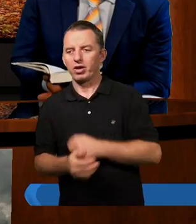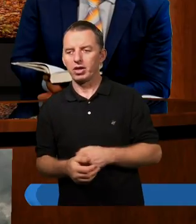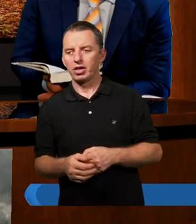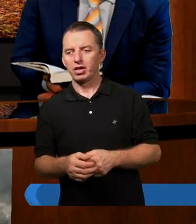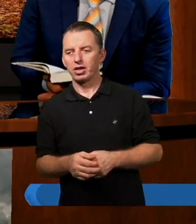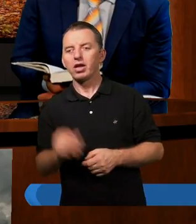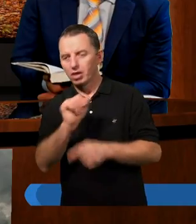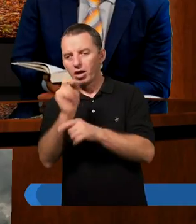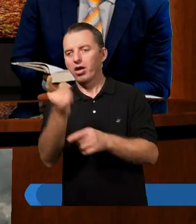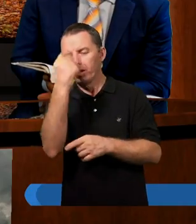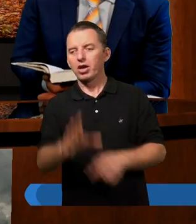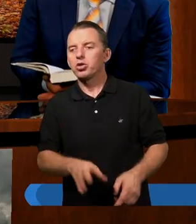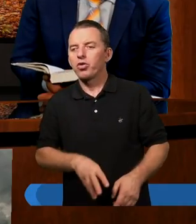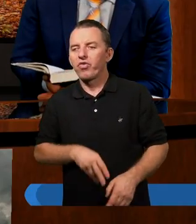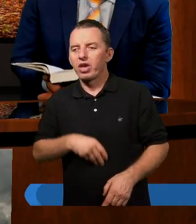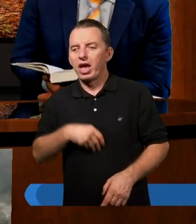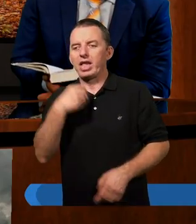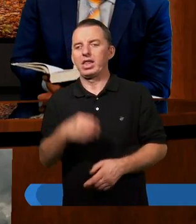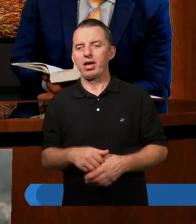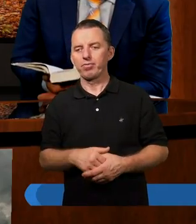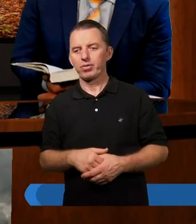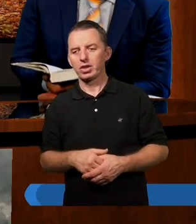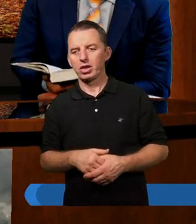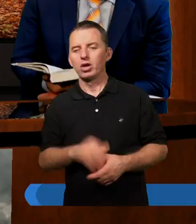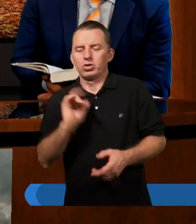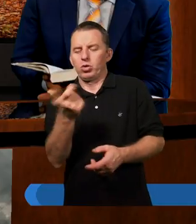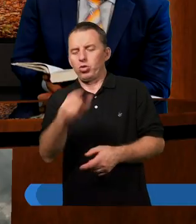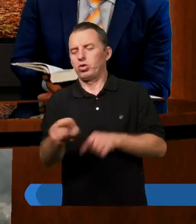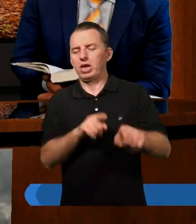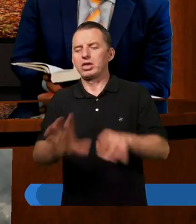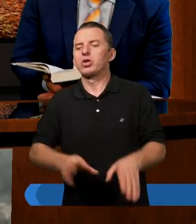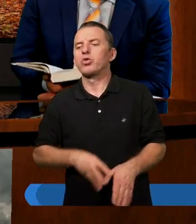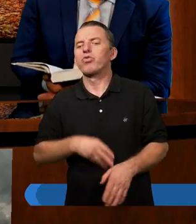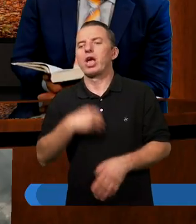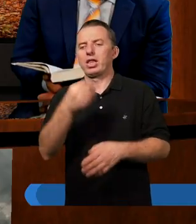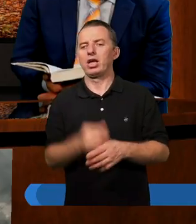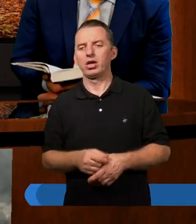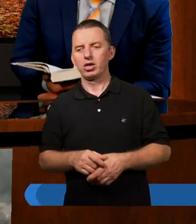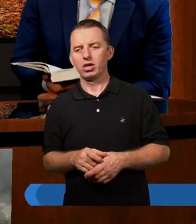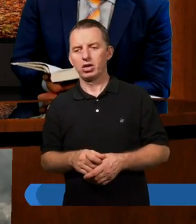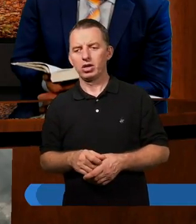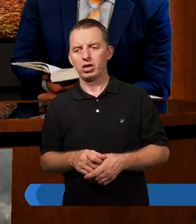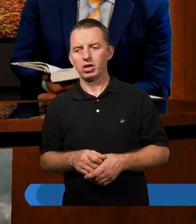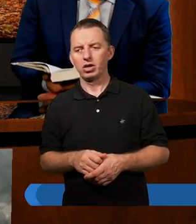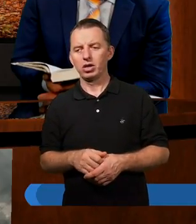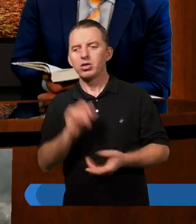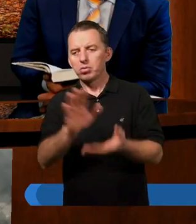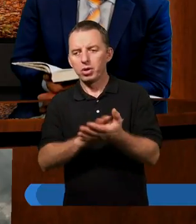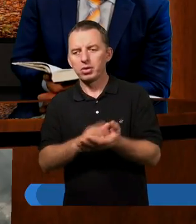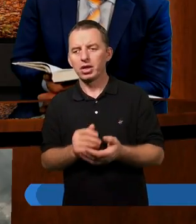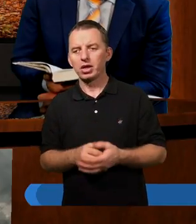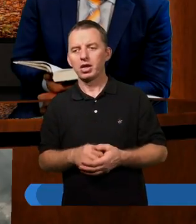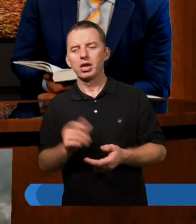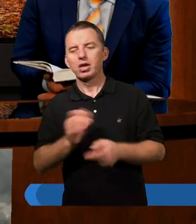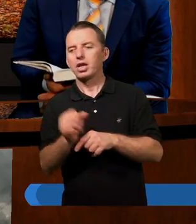Powołanym świętym. Świętym. Tak. To co znaczy święty? Takim w sensie biblijnym. To nie